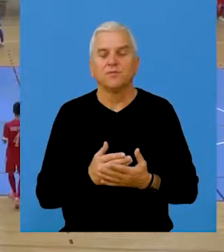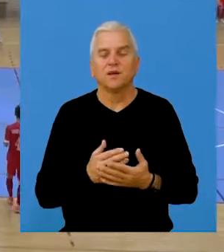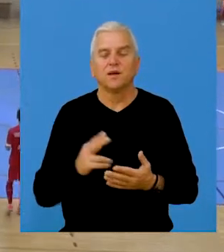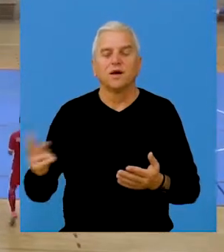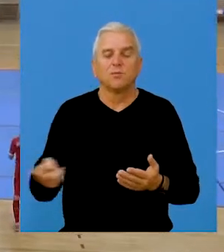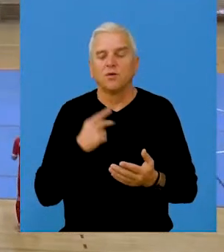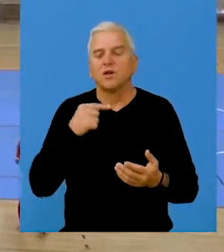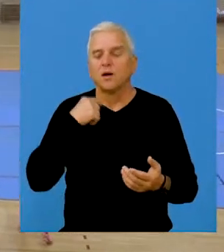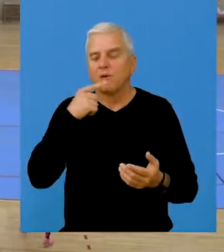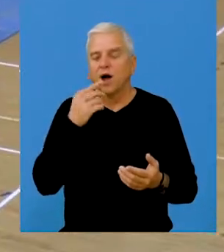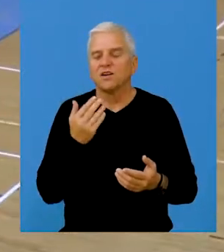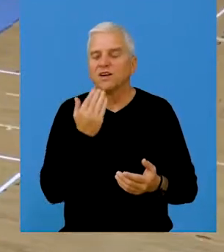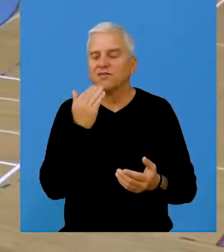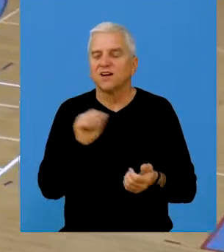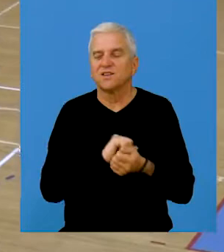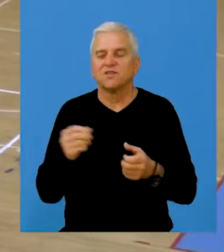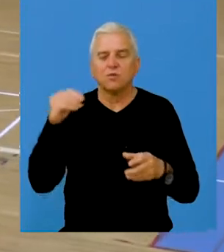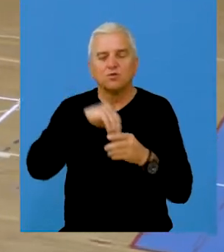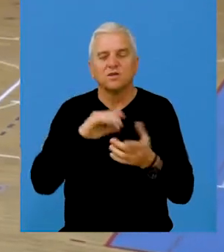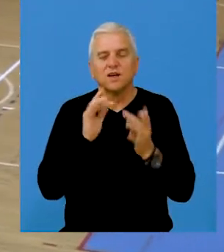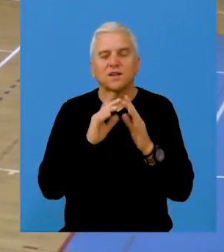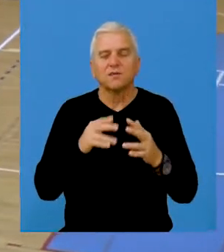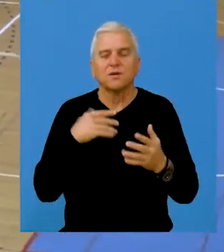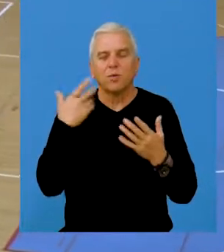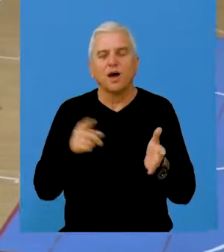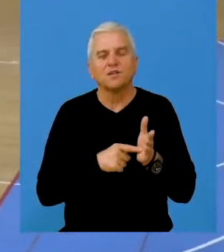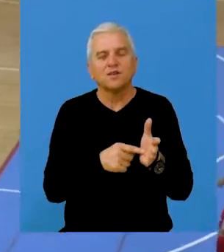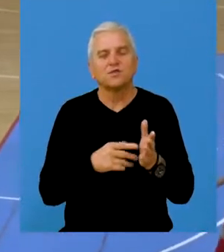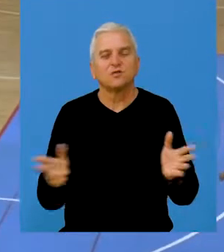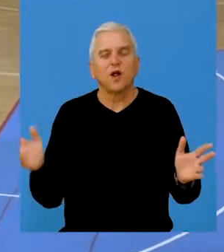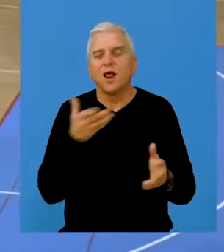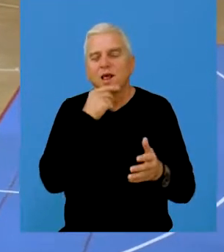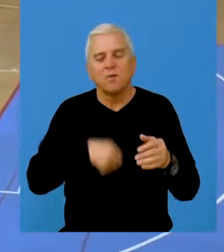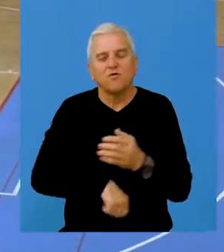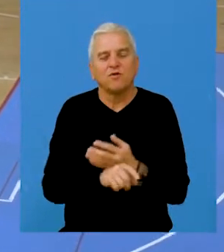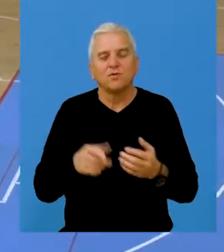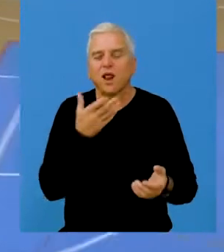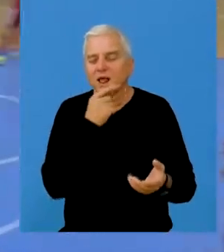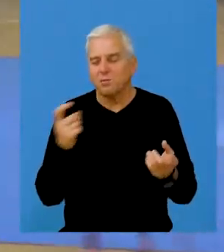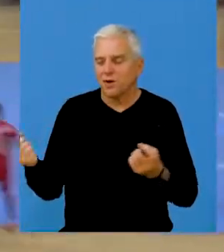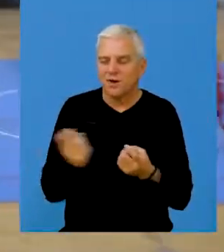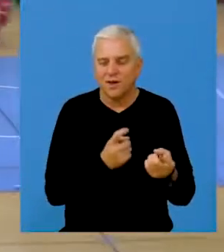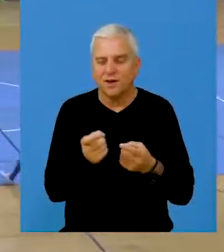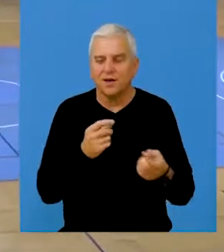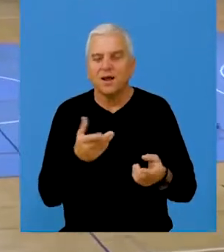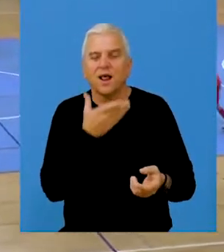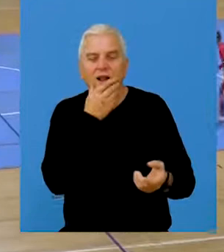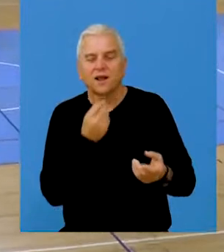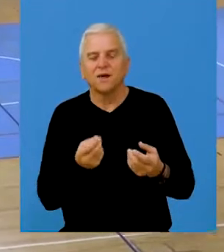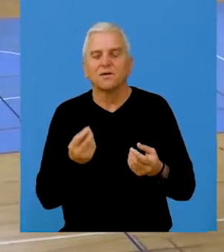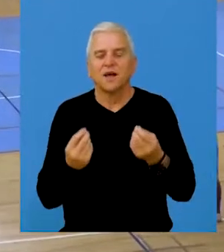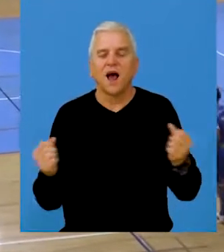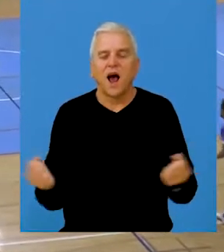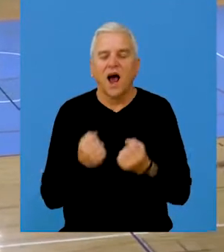pohvalio sve učesnike turnira, pružili su zaista jedan odličan futsal, viđeno je jako puno lepih poteza, jako